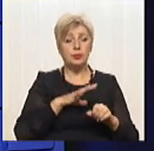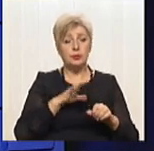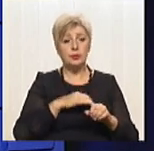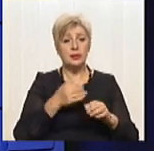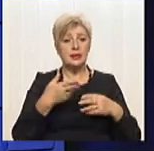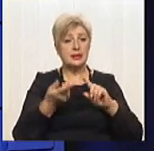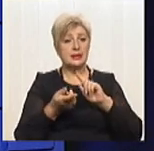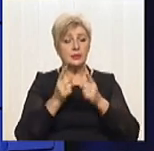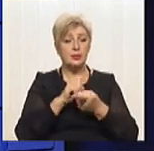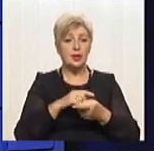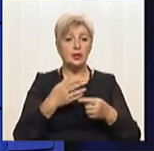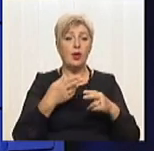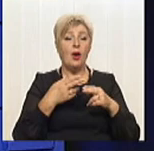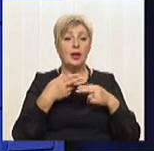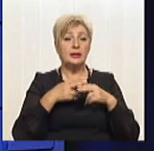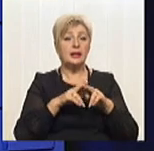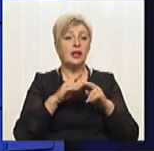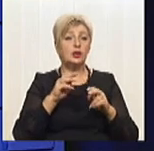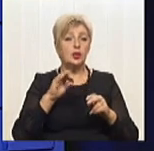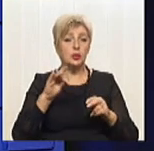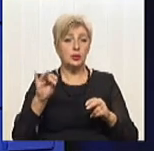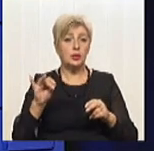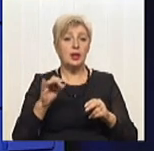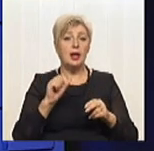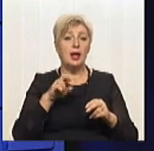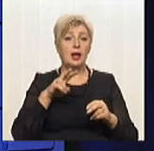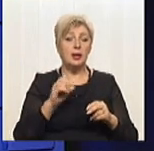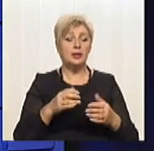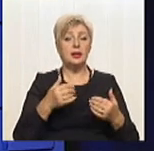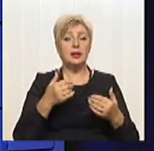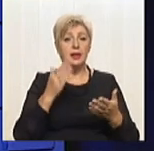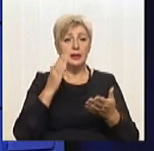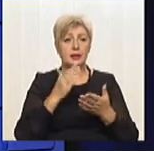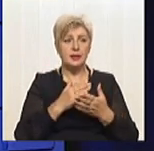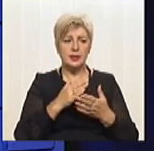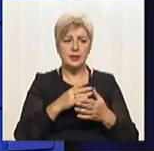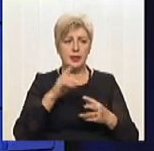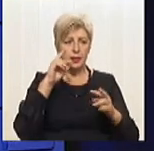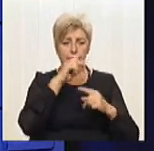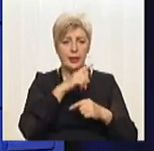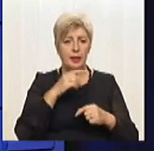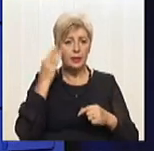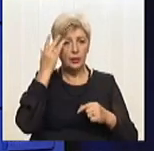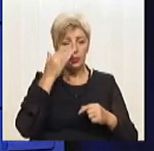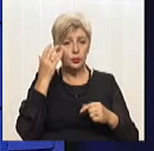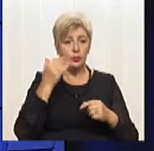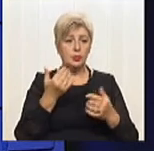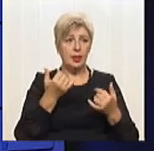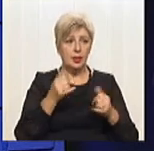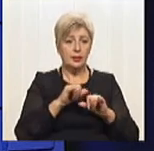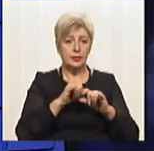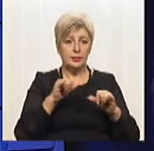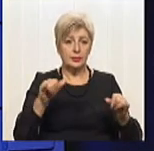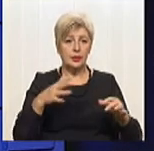використовувати діоксид хлору, і з цим треба працювати. Але є досить така хибна думка, зараз вона поширюється, причому, знаєте, у нас